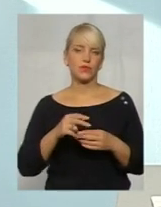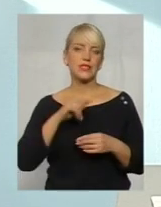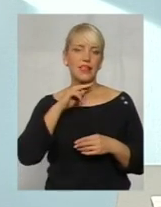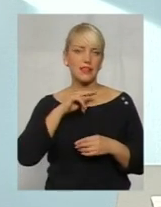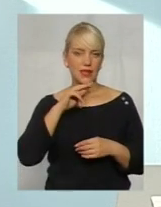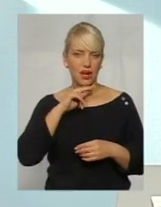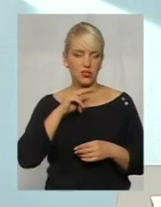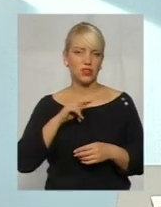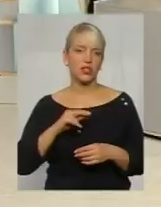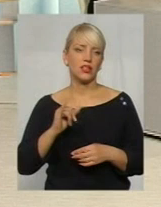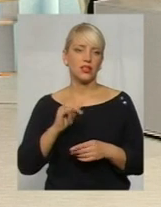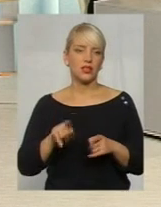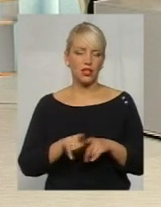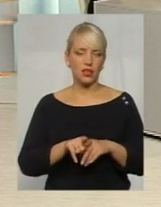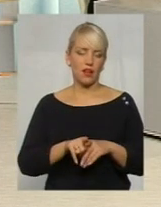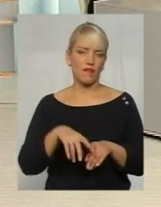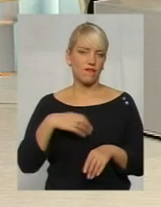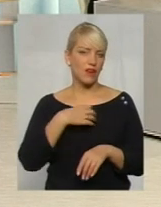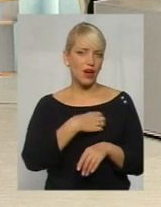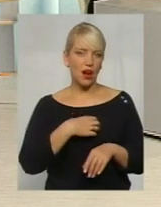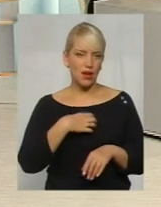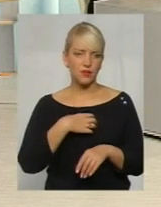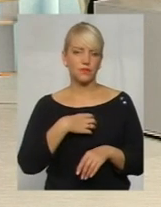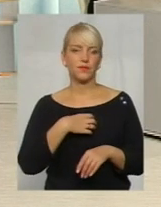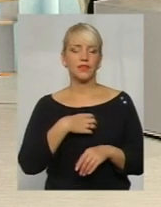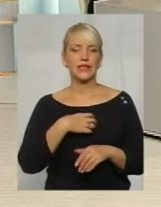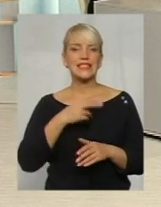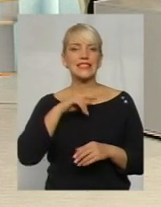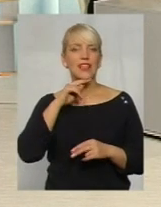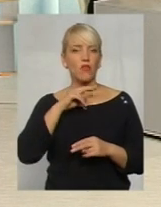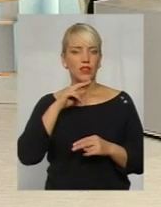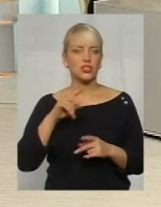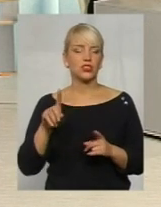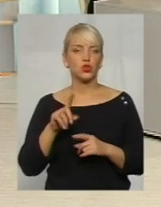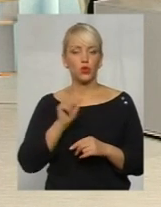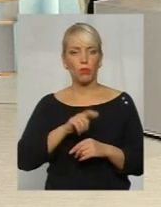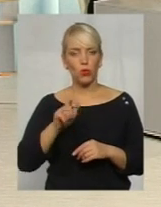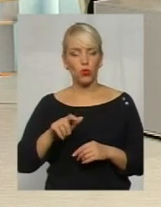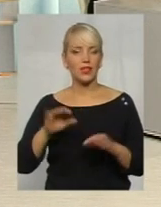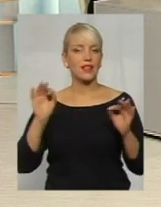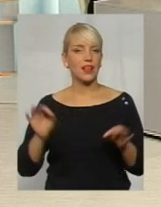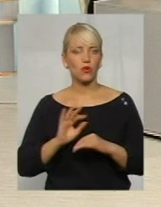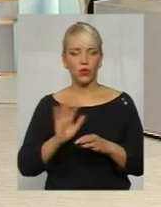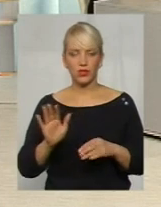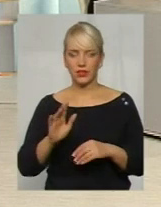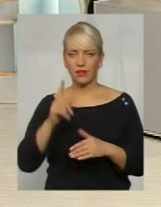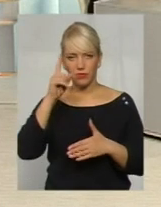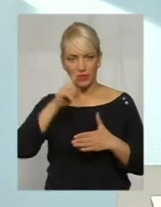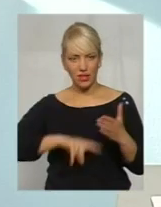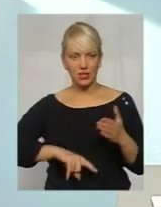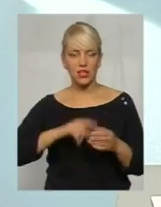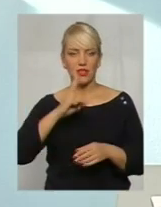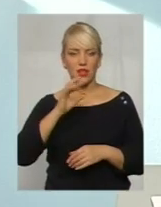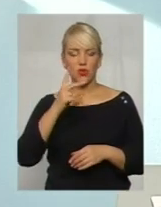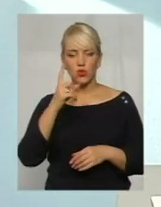і таке вкрай зауваження таке, щоб люди ніколи не велись на 100